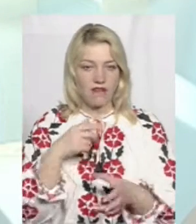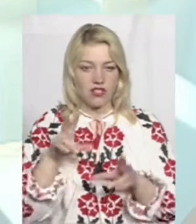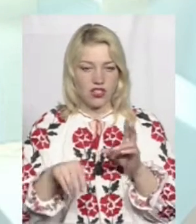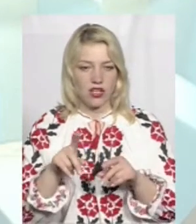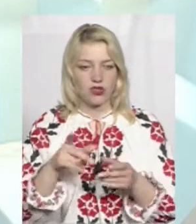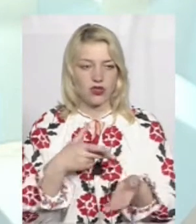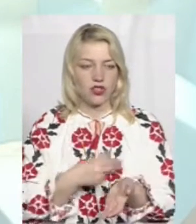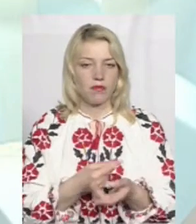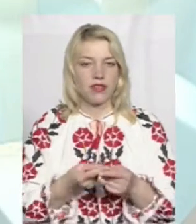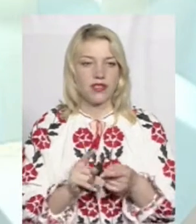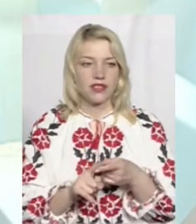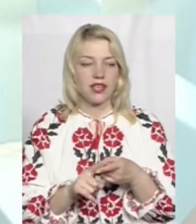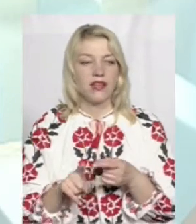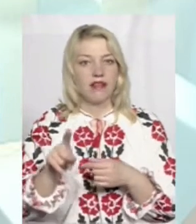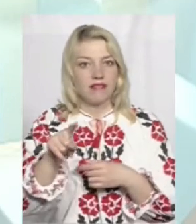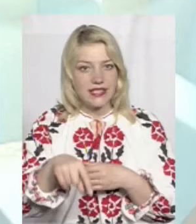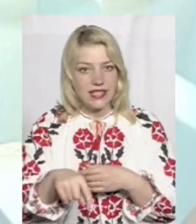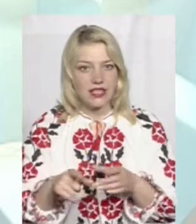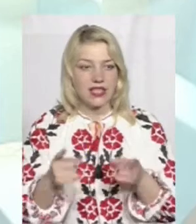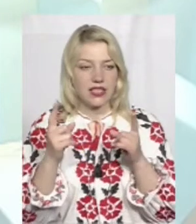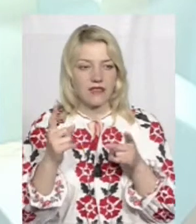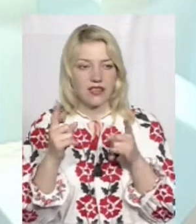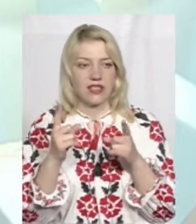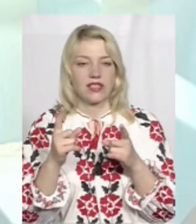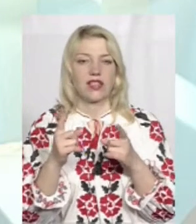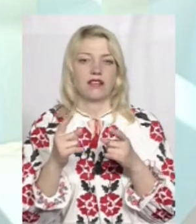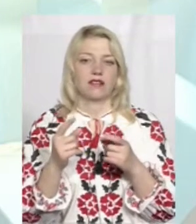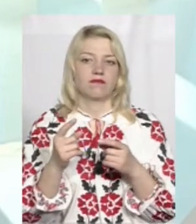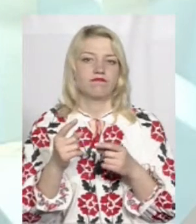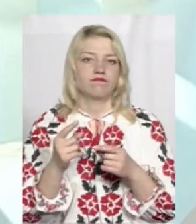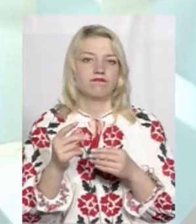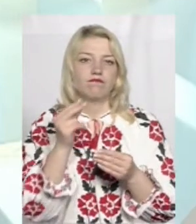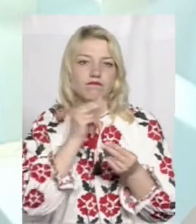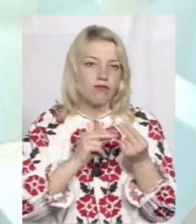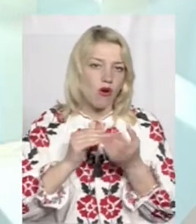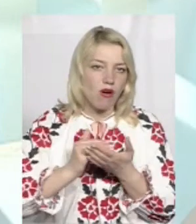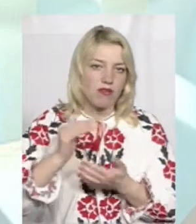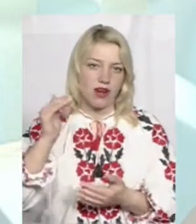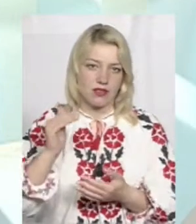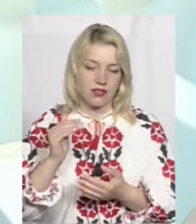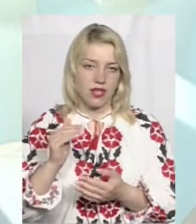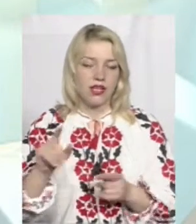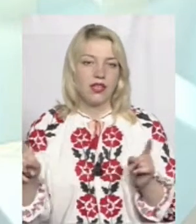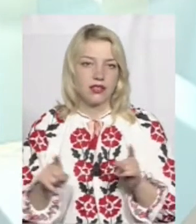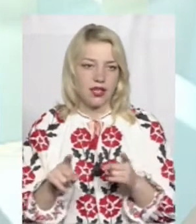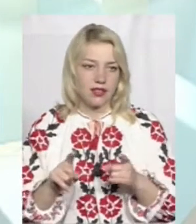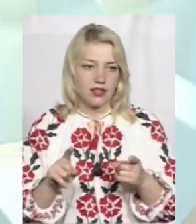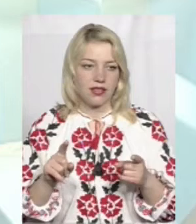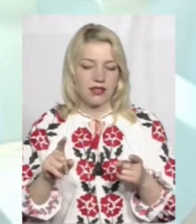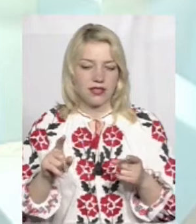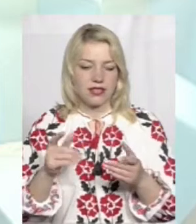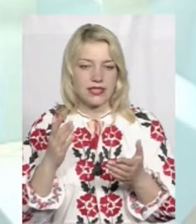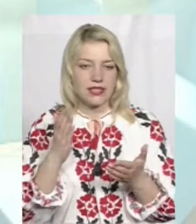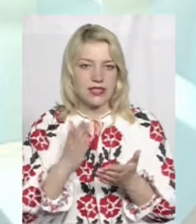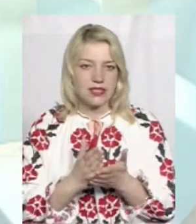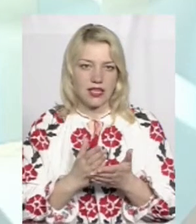щеплення, вакцинація – це все-таки великий прогрес, який колись стався переломним,